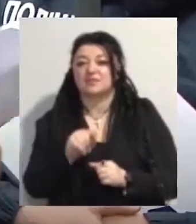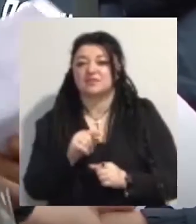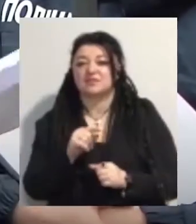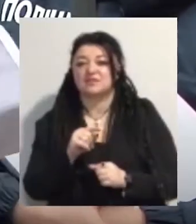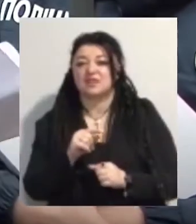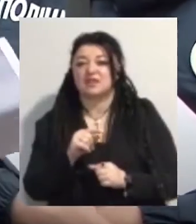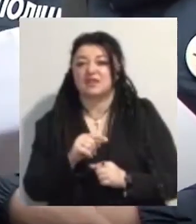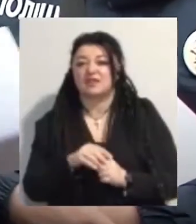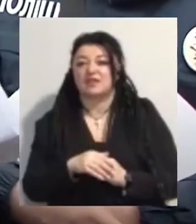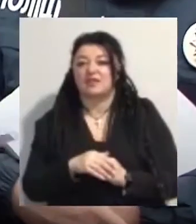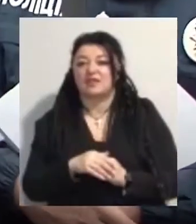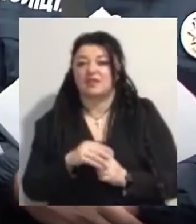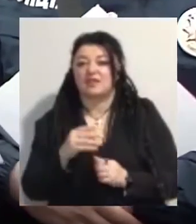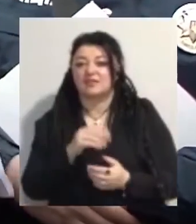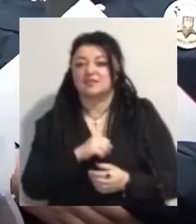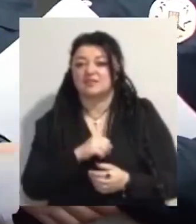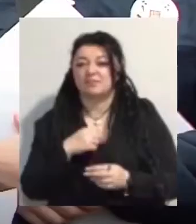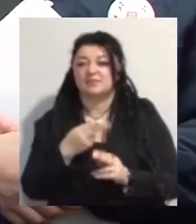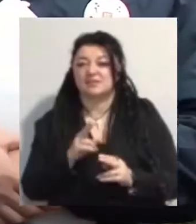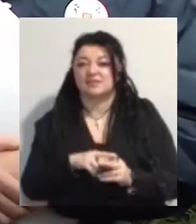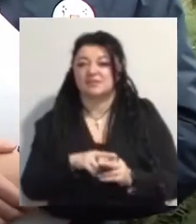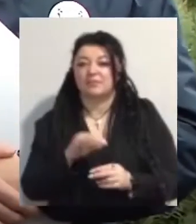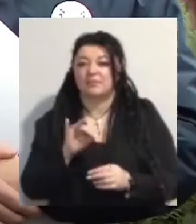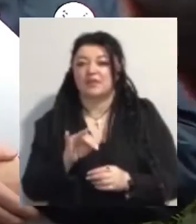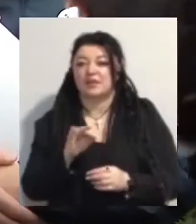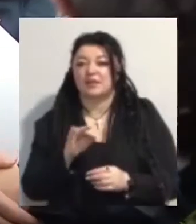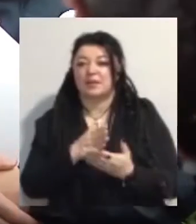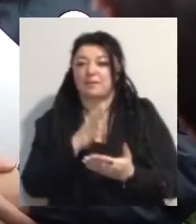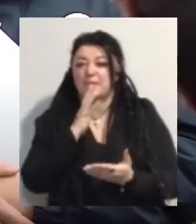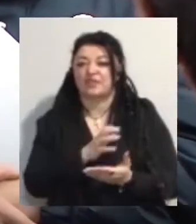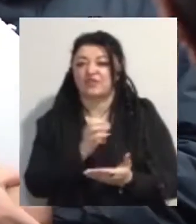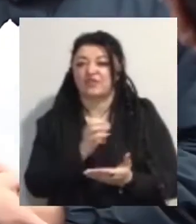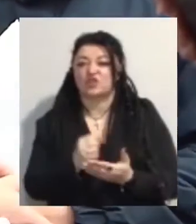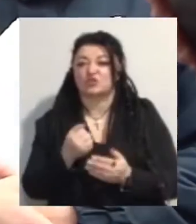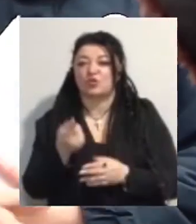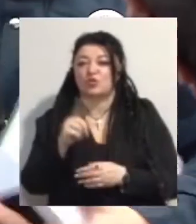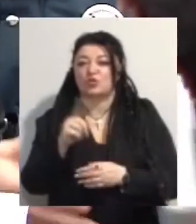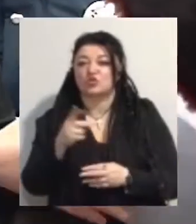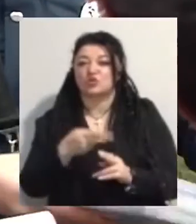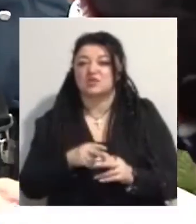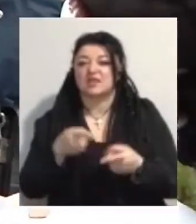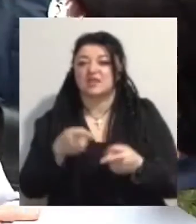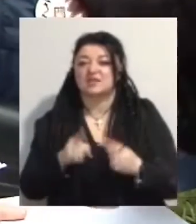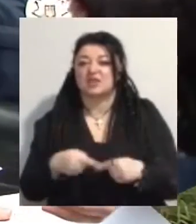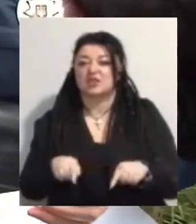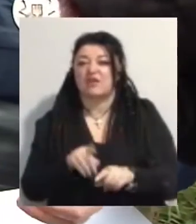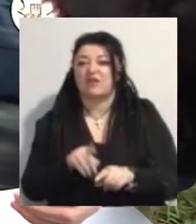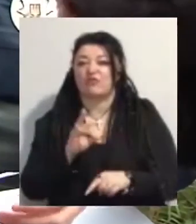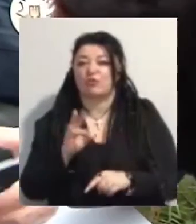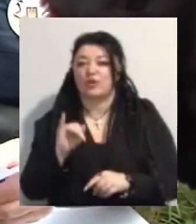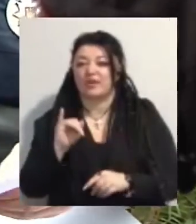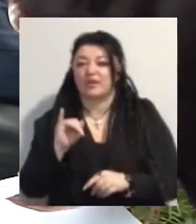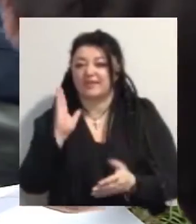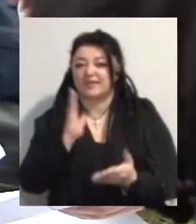від лісу йде самосєв. І ось доє підтвердження того, що це дійсно так воно і є. Це людський пай,